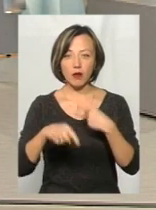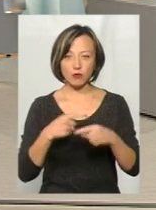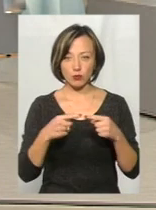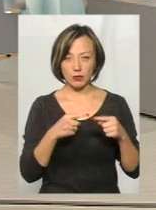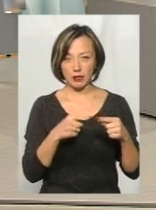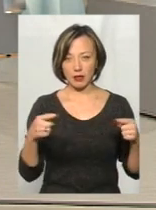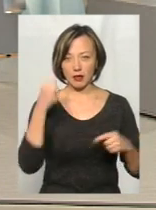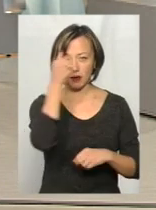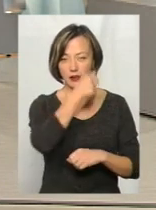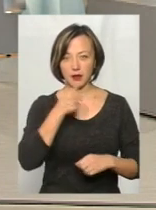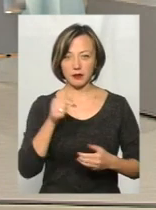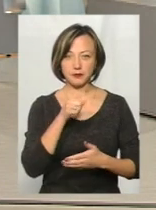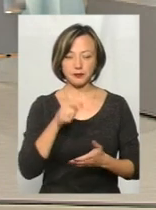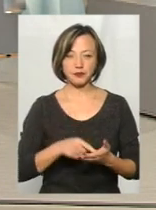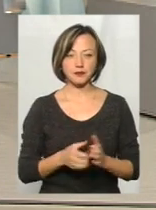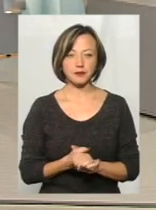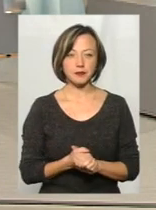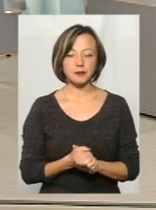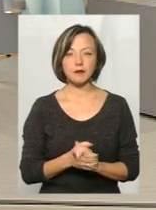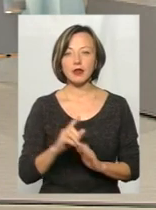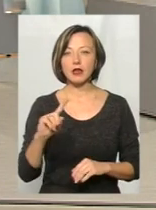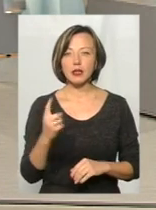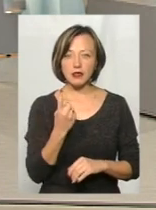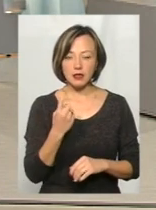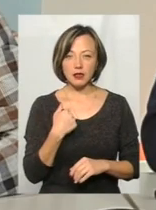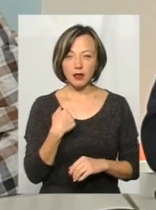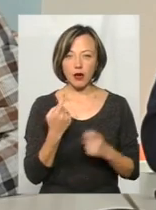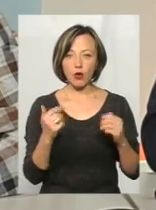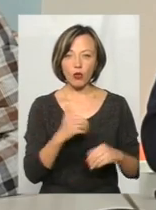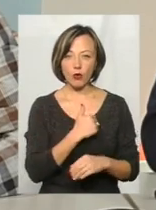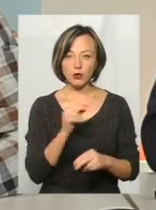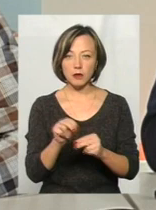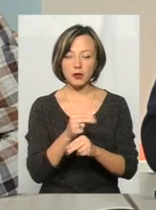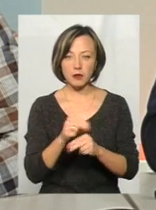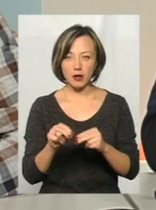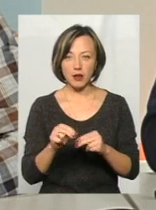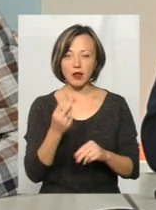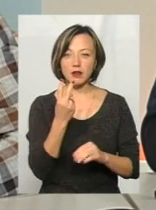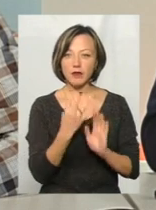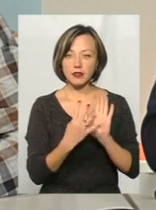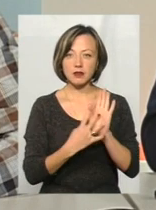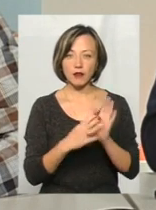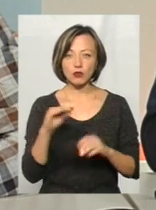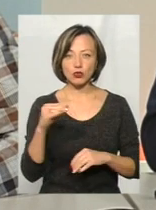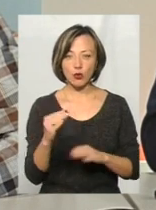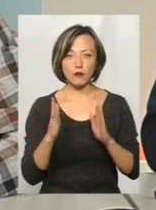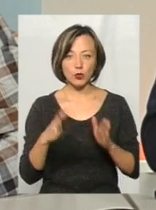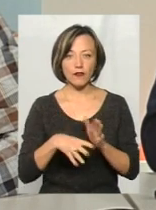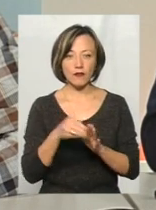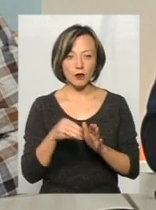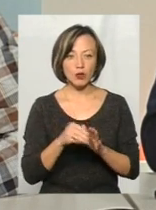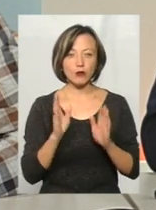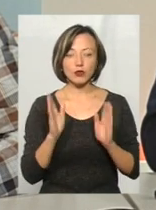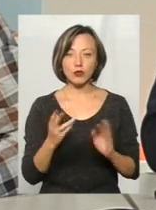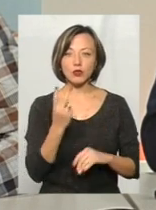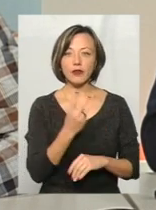рік? Ань, єдине, що я хочу вас, по-перше, підправити, в нас 29 жовтня будуть вибори і будуть